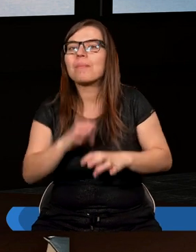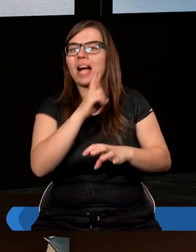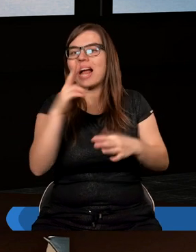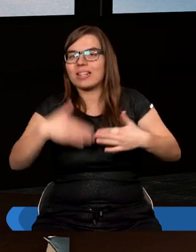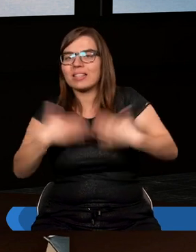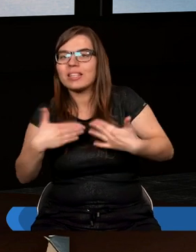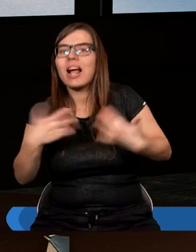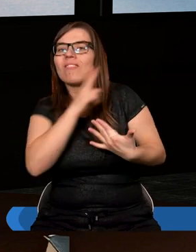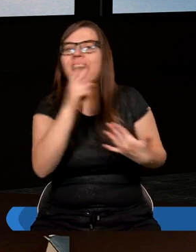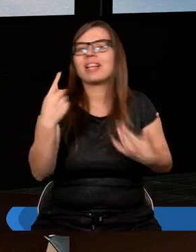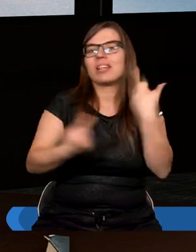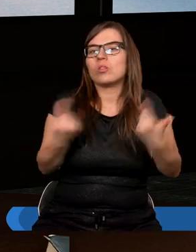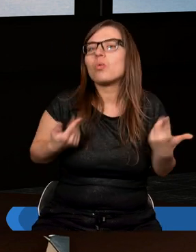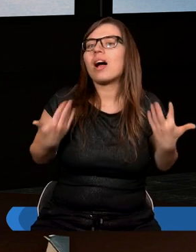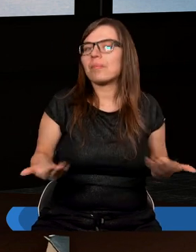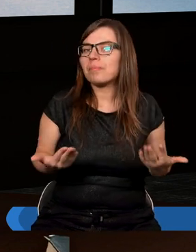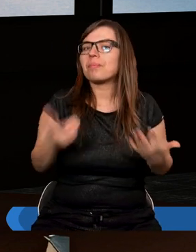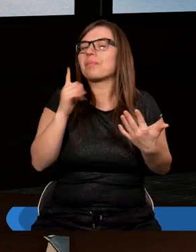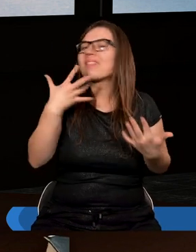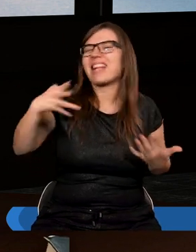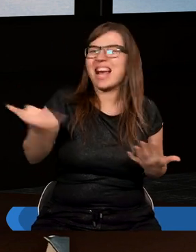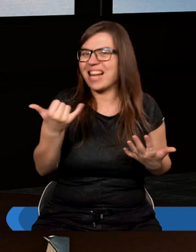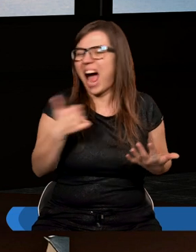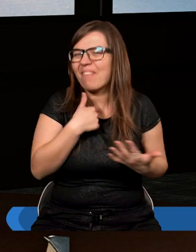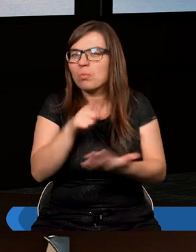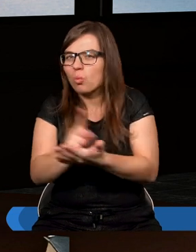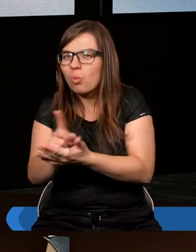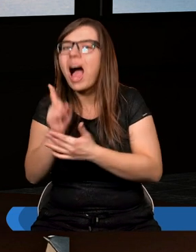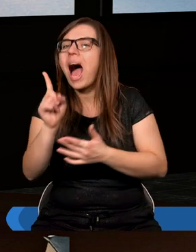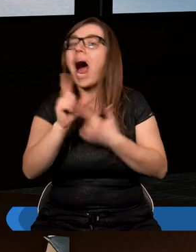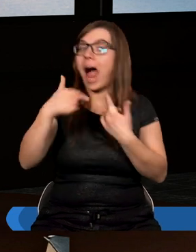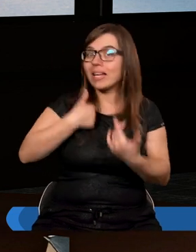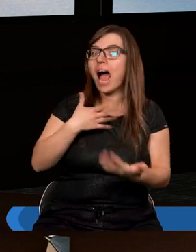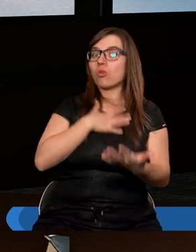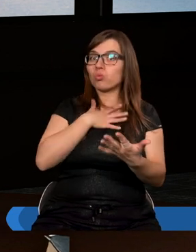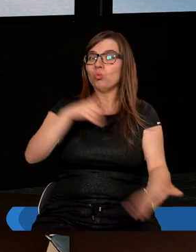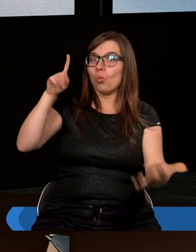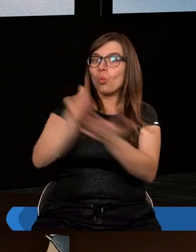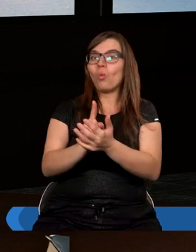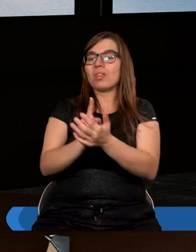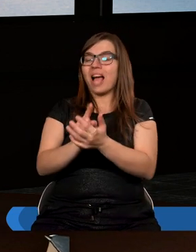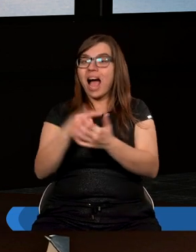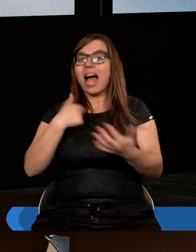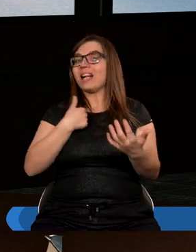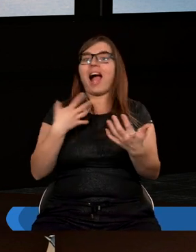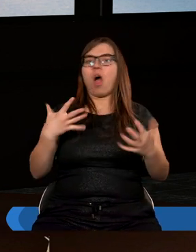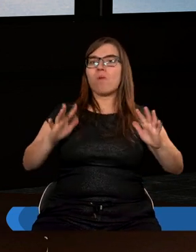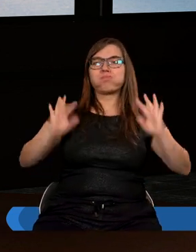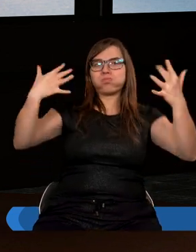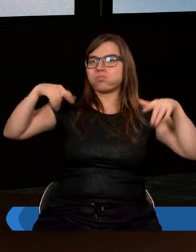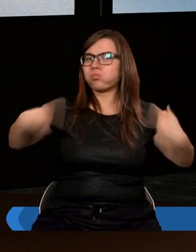sytuacji. Natomiast owszem, nie zawsze mi się udaje, ale kiedy mi się uda i zanim wybuchnę czy się zdenerwuję